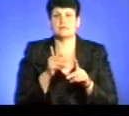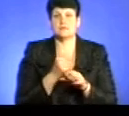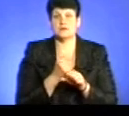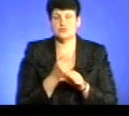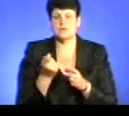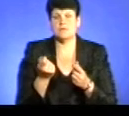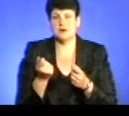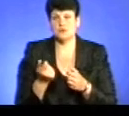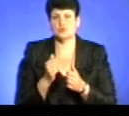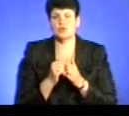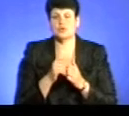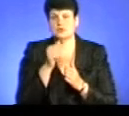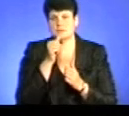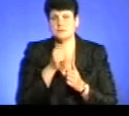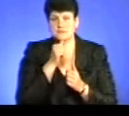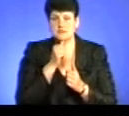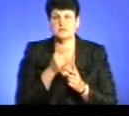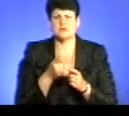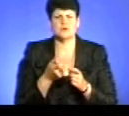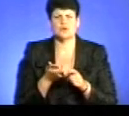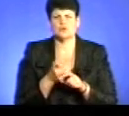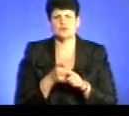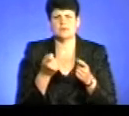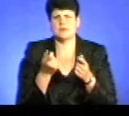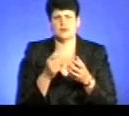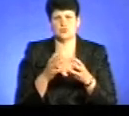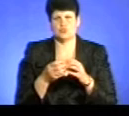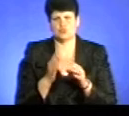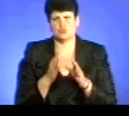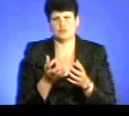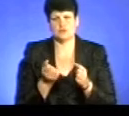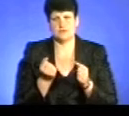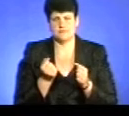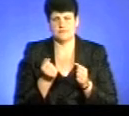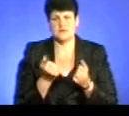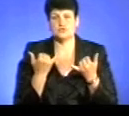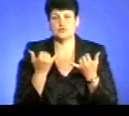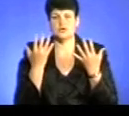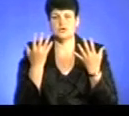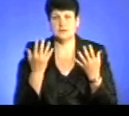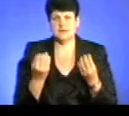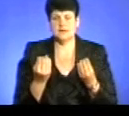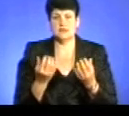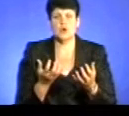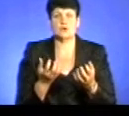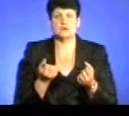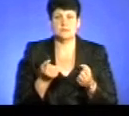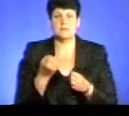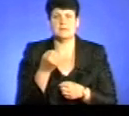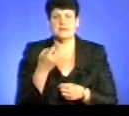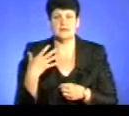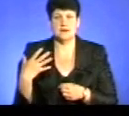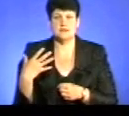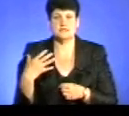мало, то кожен місяць вона дуже малу суму буде отримувати. На сьогоднішній уже службою пробації отримано 15